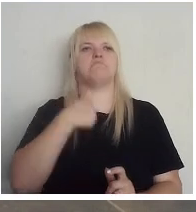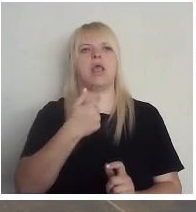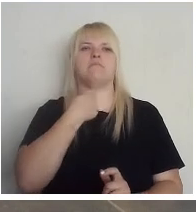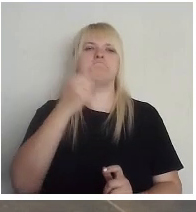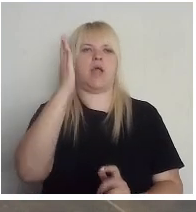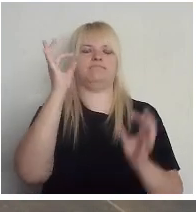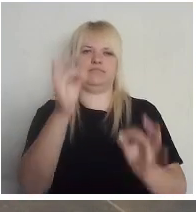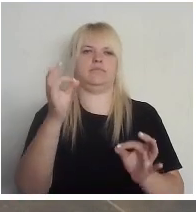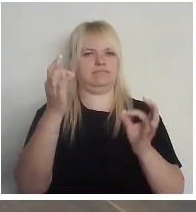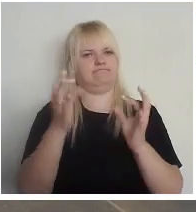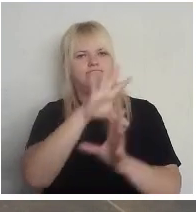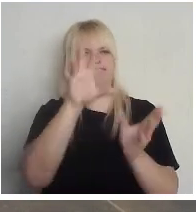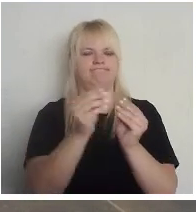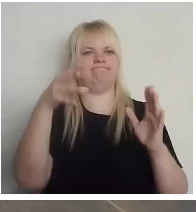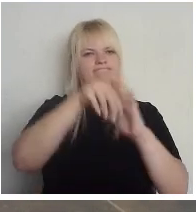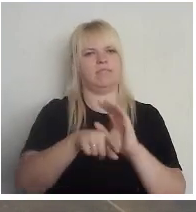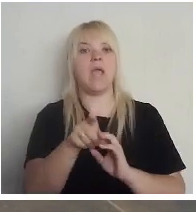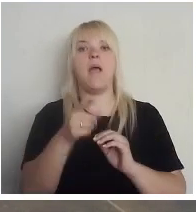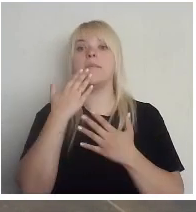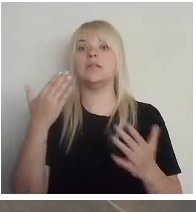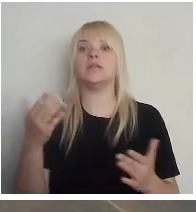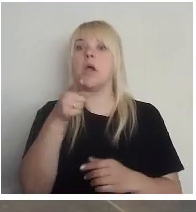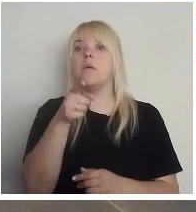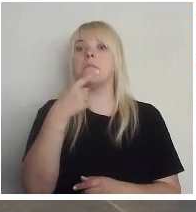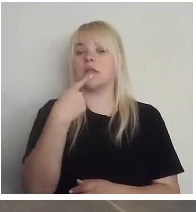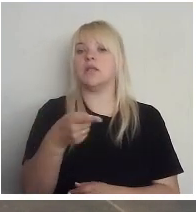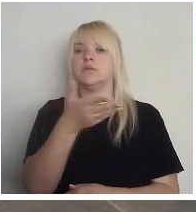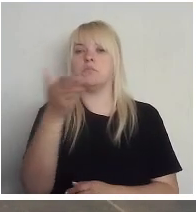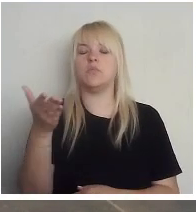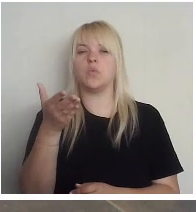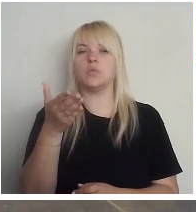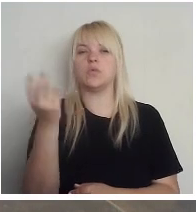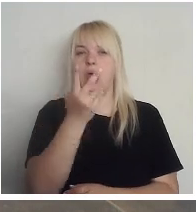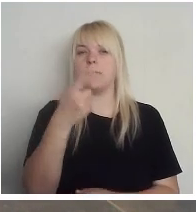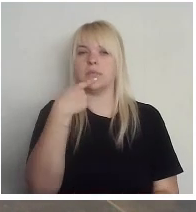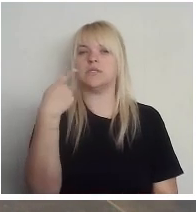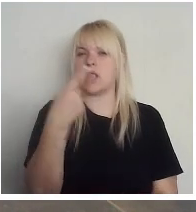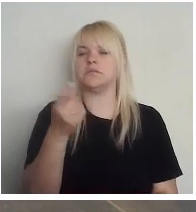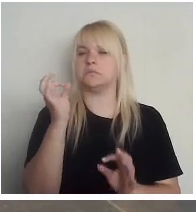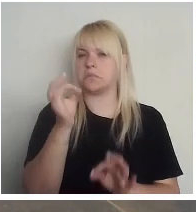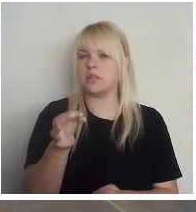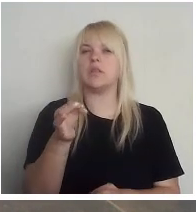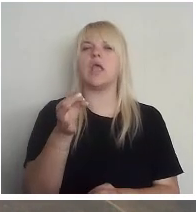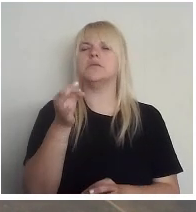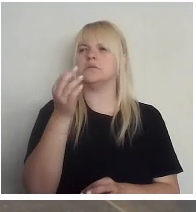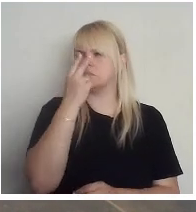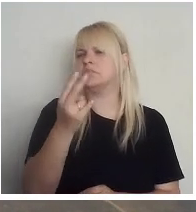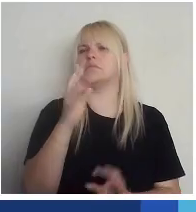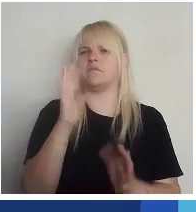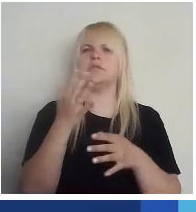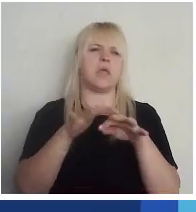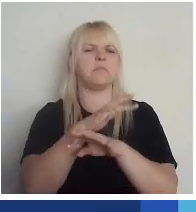Paldies! Tas patiecībā, ka jūs abas divas teicāt arī mēs skatāmies par to, vai sabiedrība ir gatava